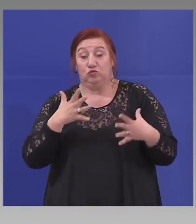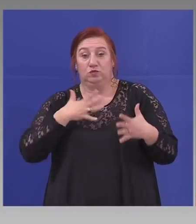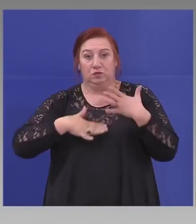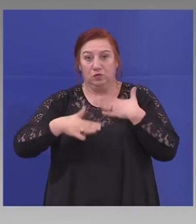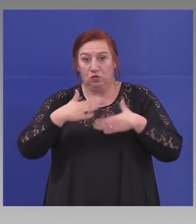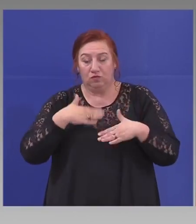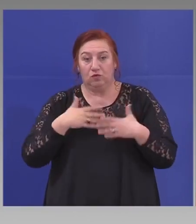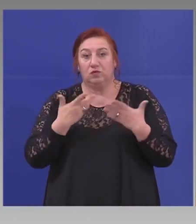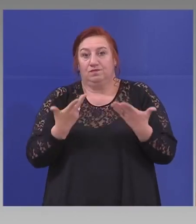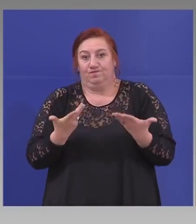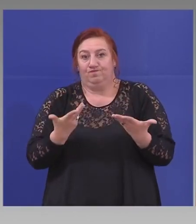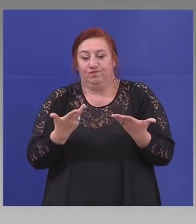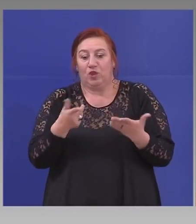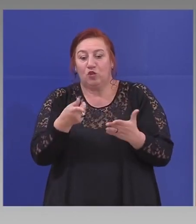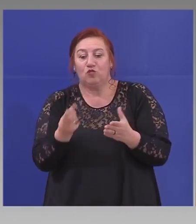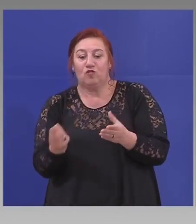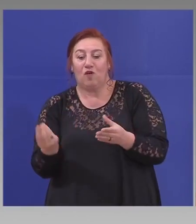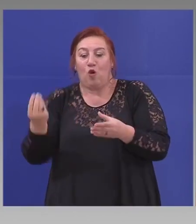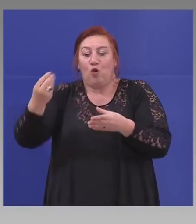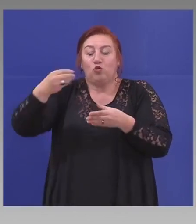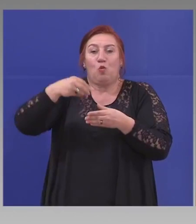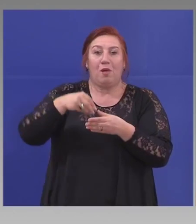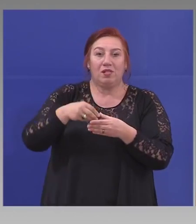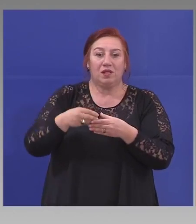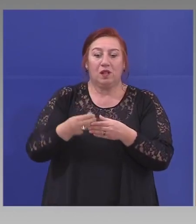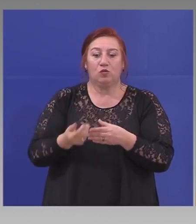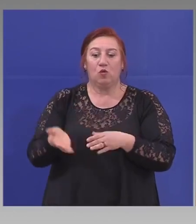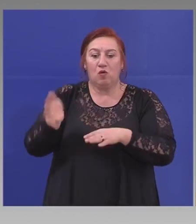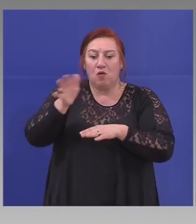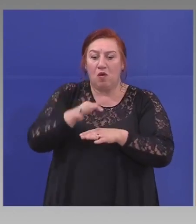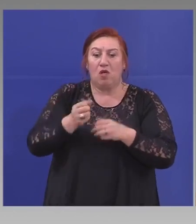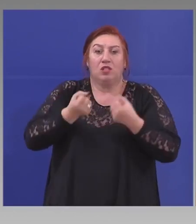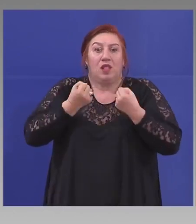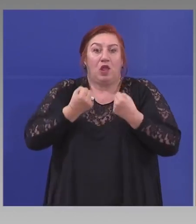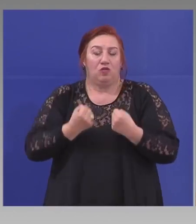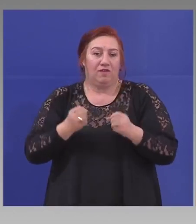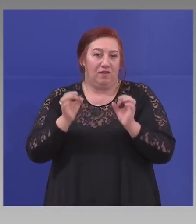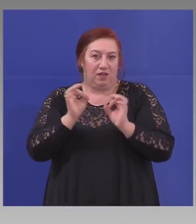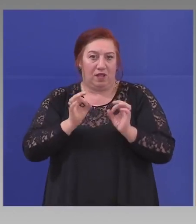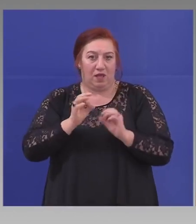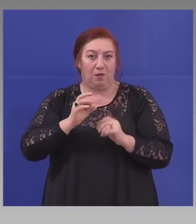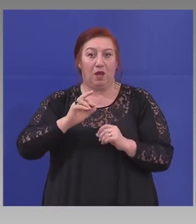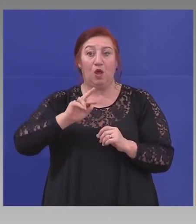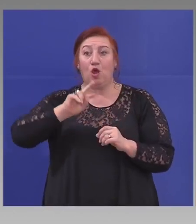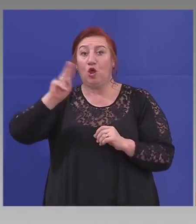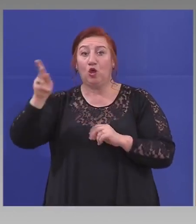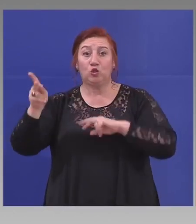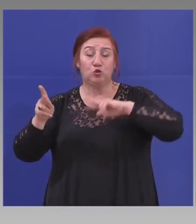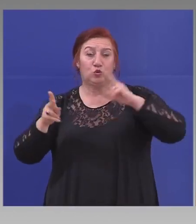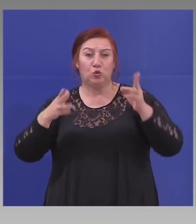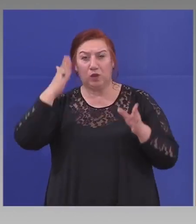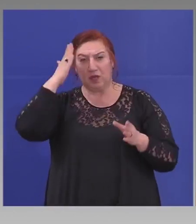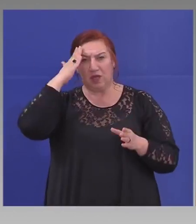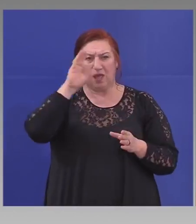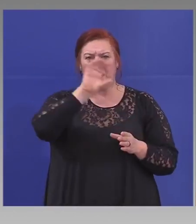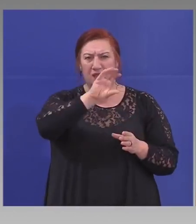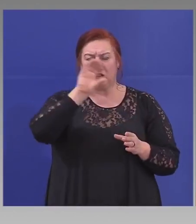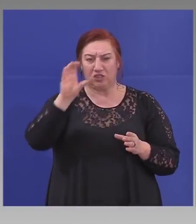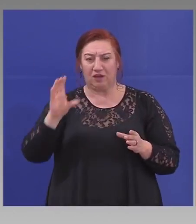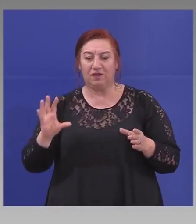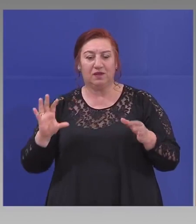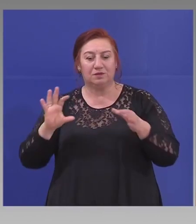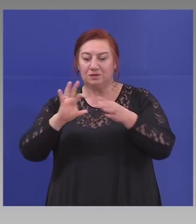това допълнително натоварване го няма. Другите държави, комбинацията, нелегални